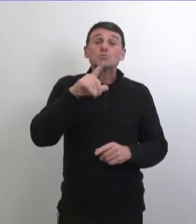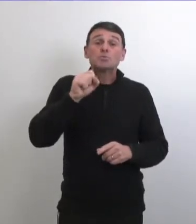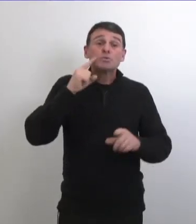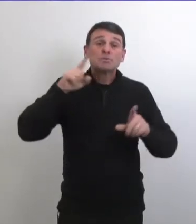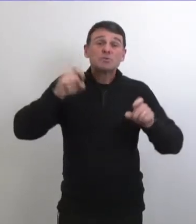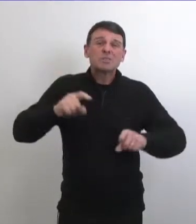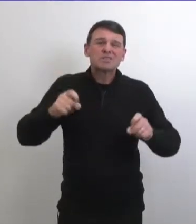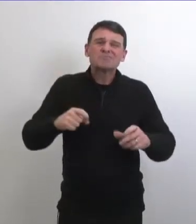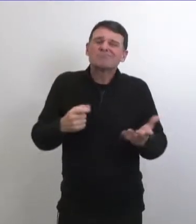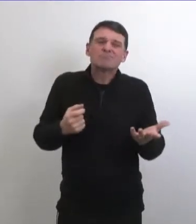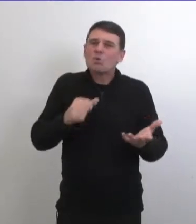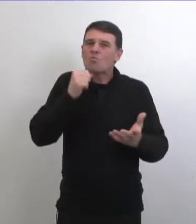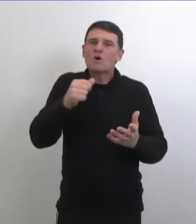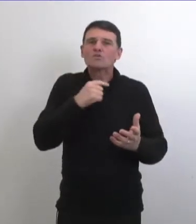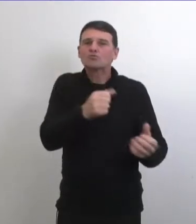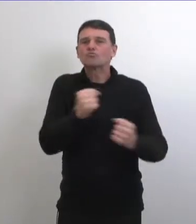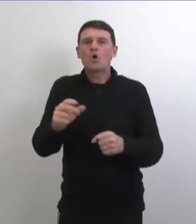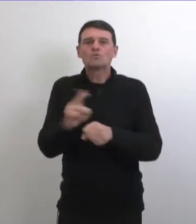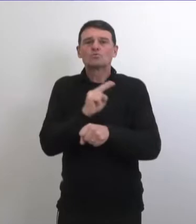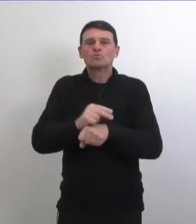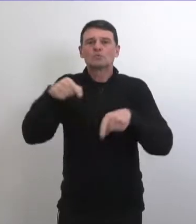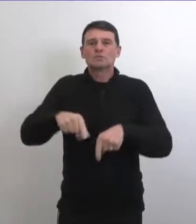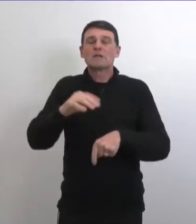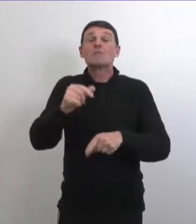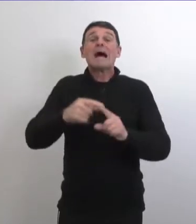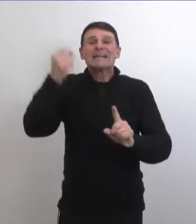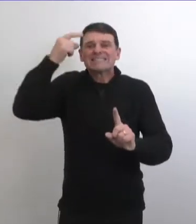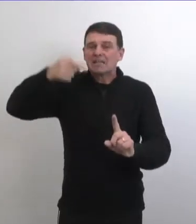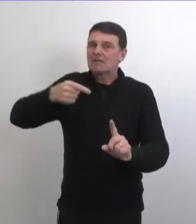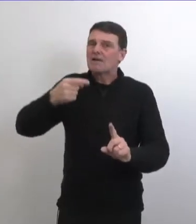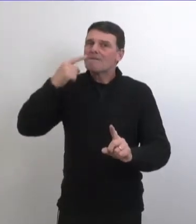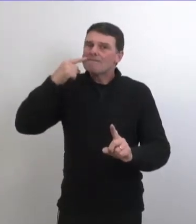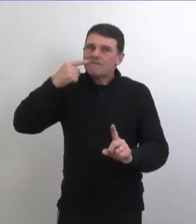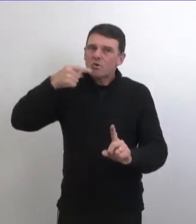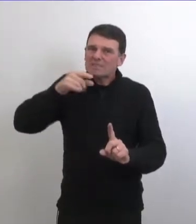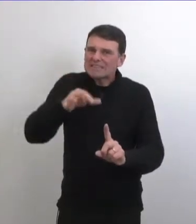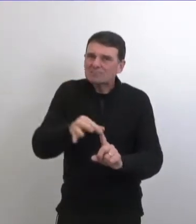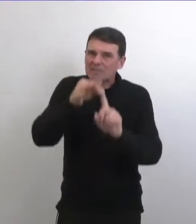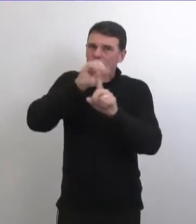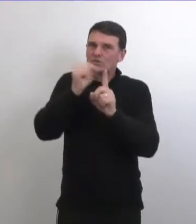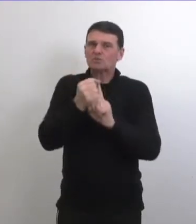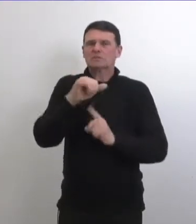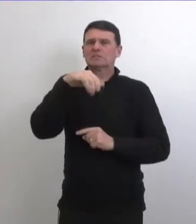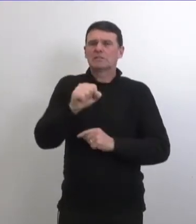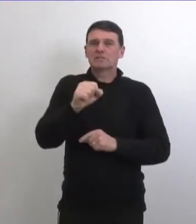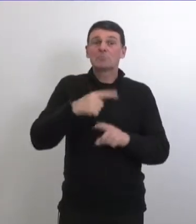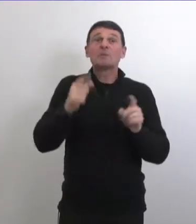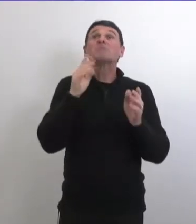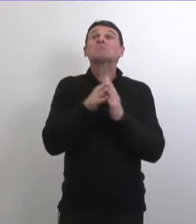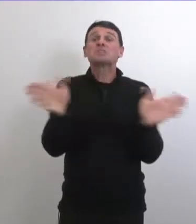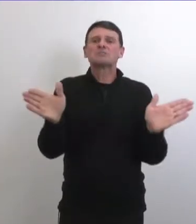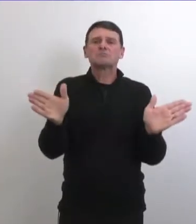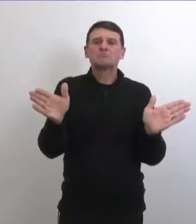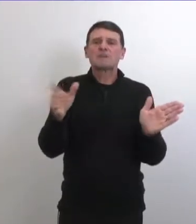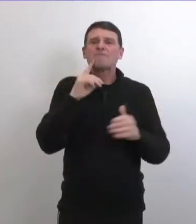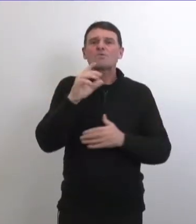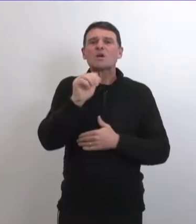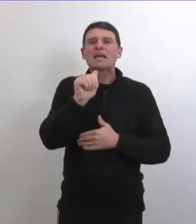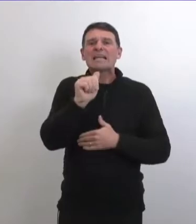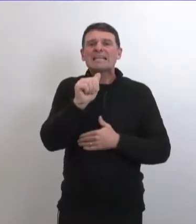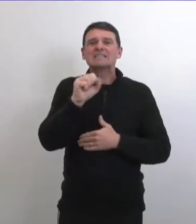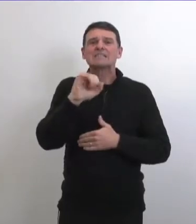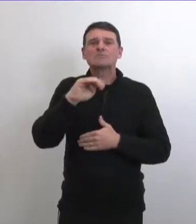viennent se présenter pour le test le dépistage asymptomatique c'est pas quelque chose qu'on encourage on l'utilise de manière très stratégique